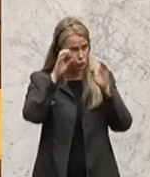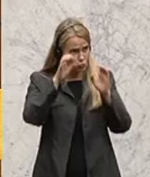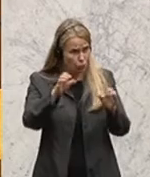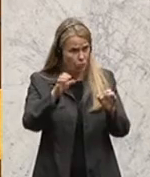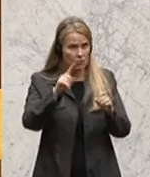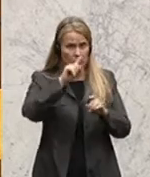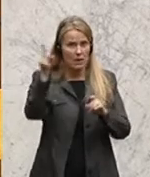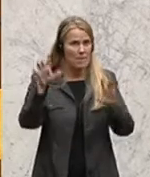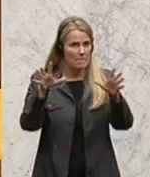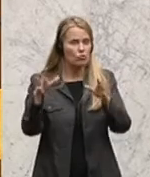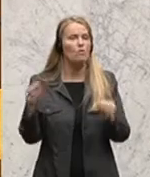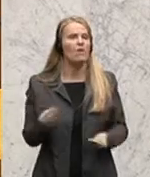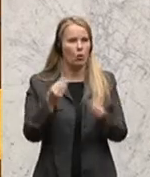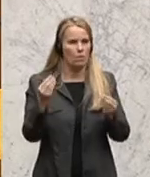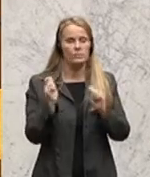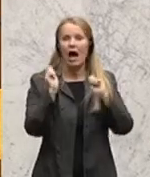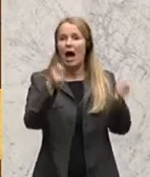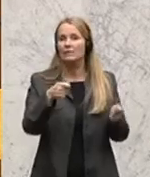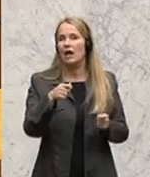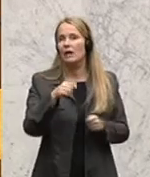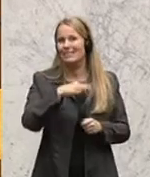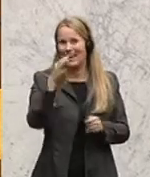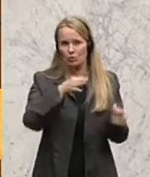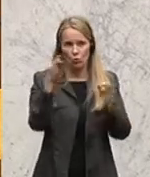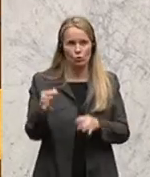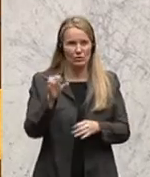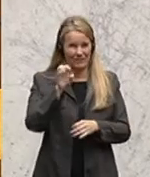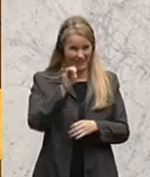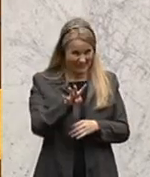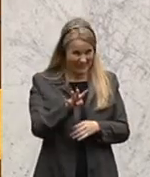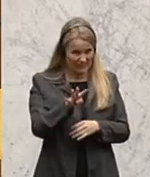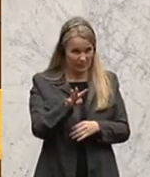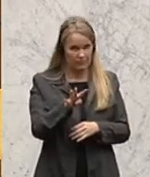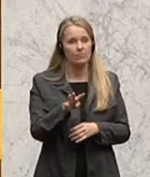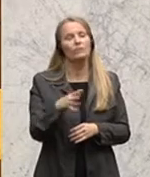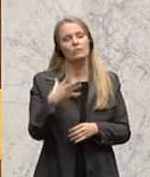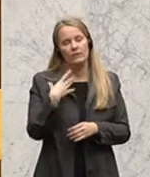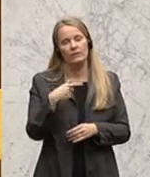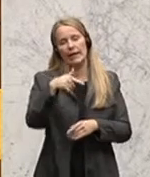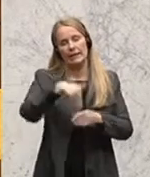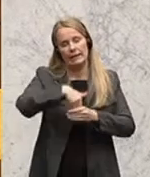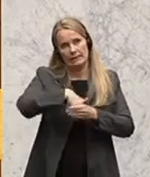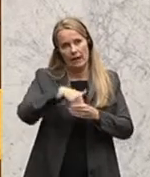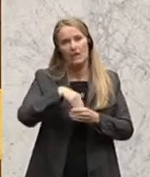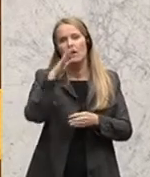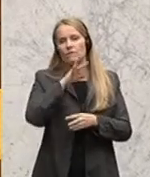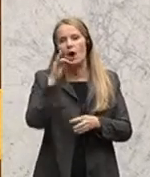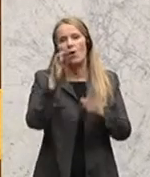Bildschirmen herum. Im Tagesordnungspunkt 14 geht es darum, wieder einmal das